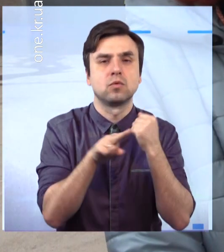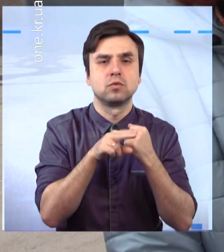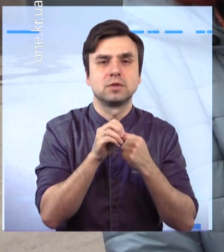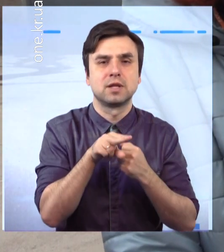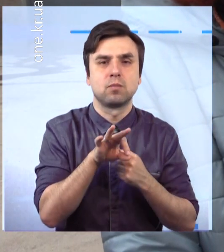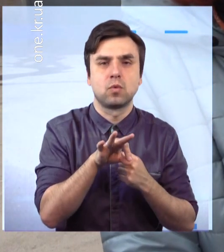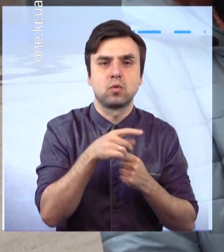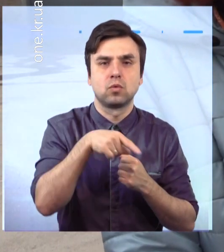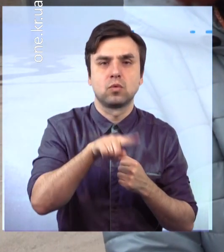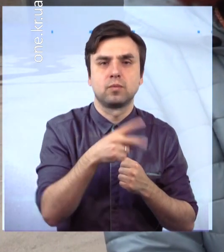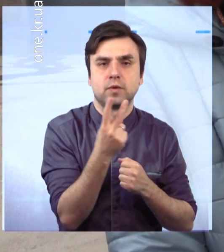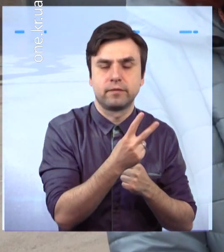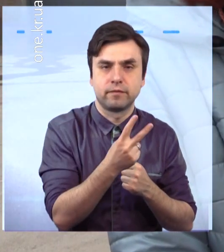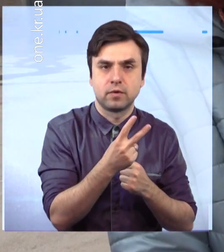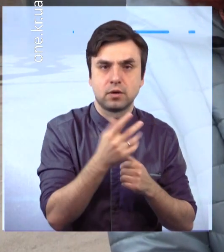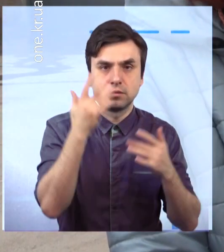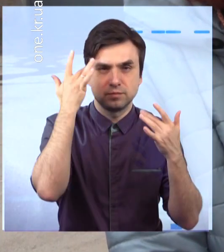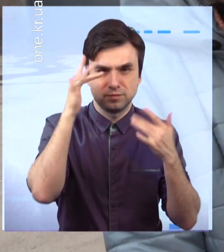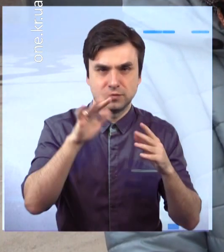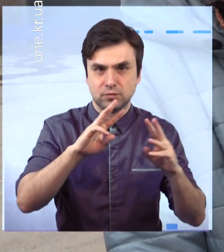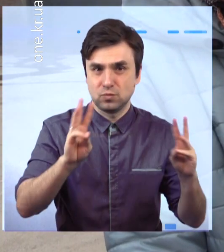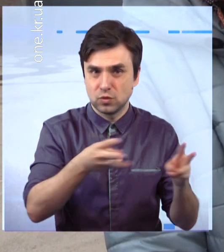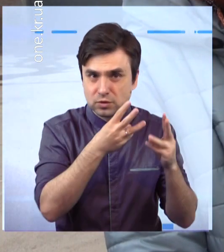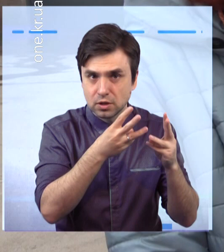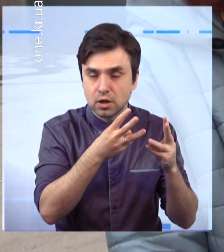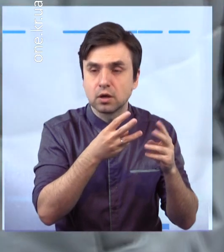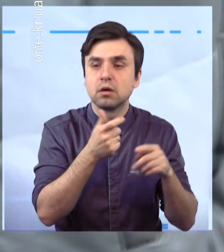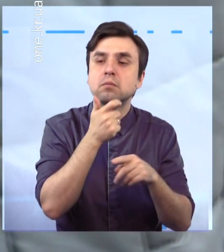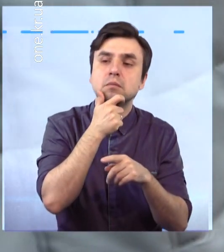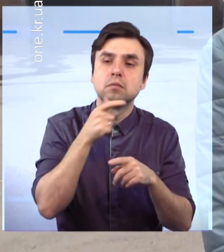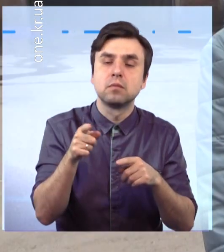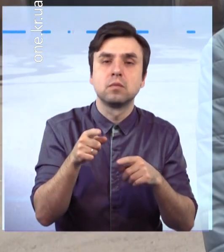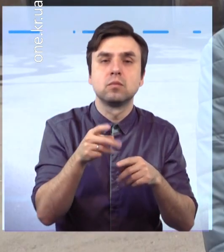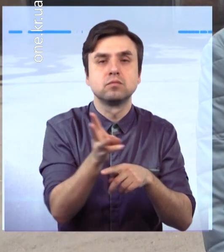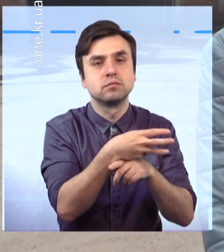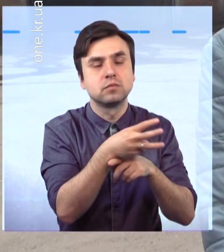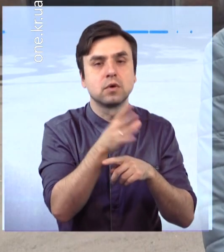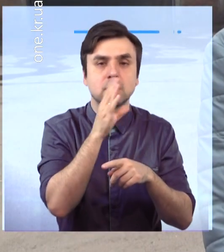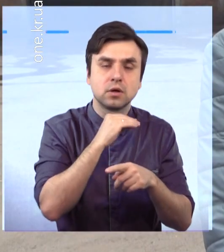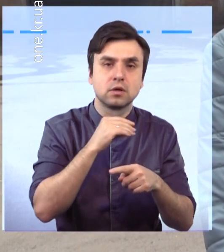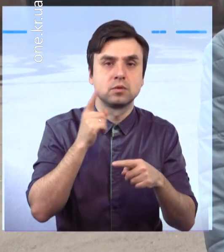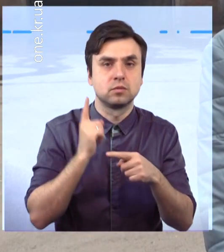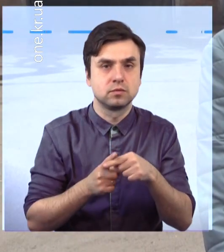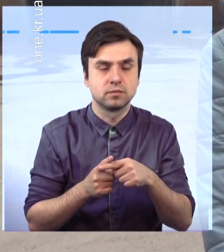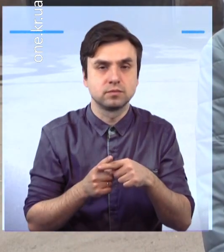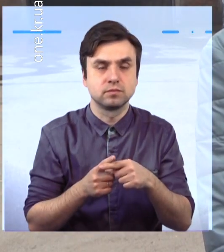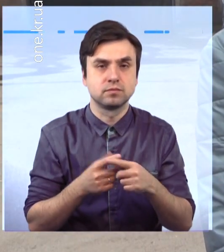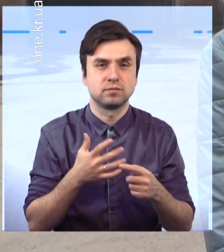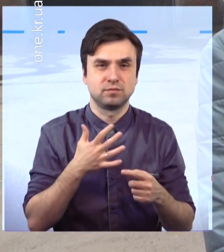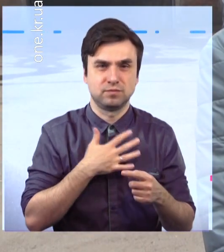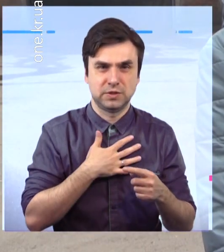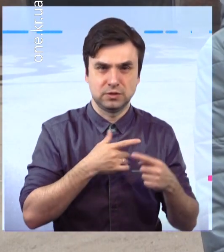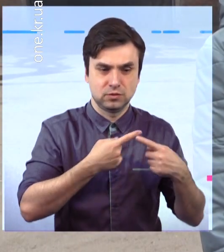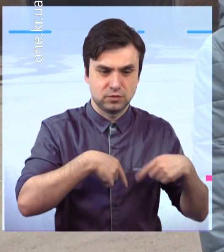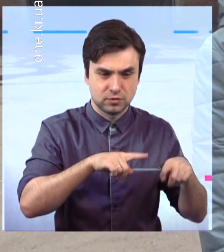надзвичайної ситуації, яка виникла на транспорті, в частній, це пожежа. Наші підприємства і працівники готові